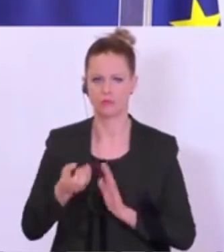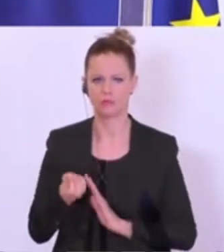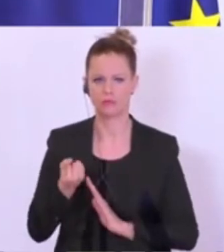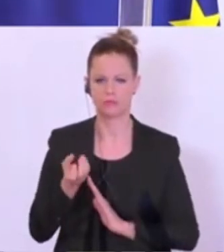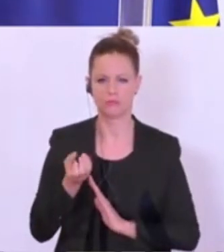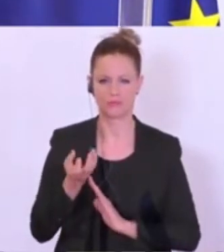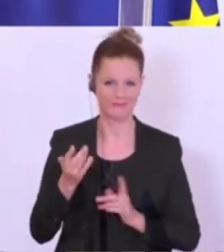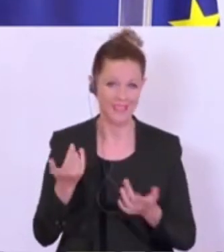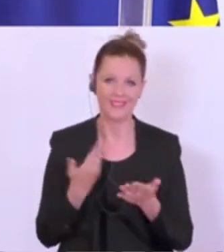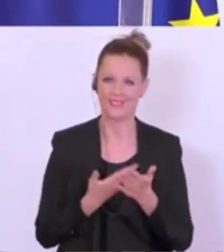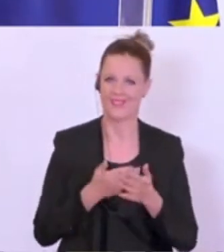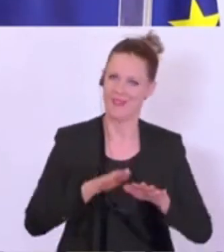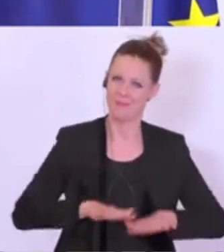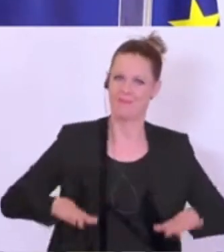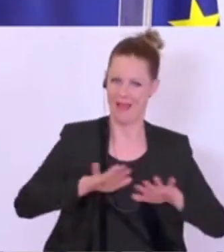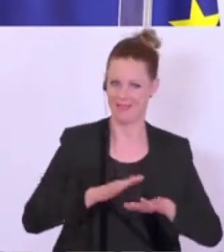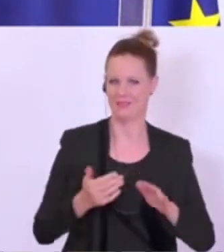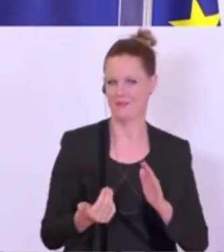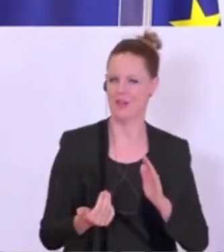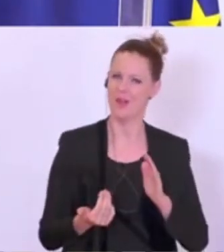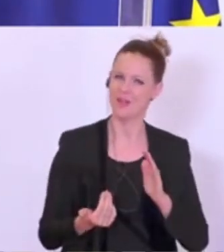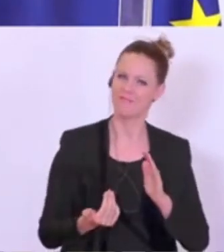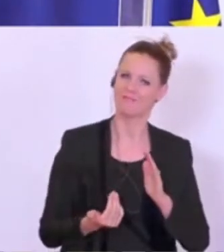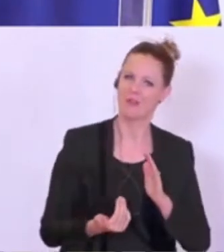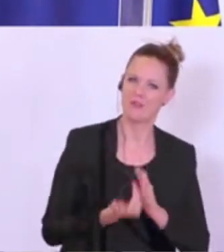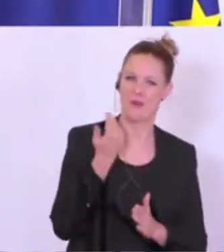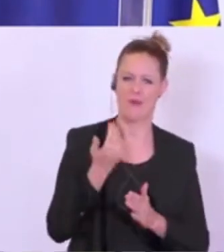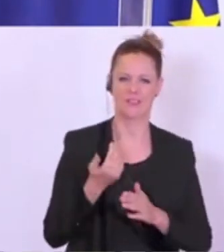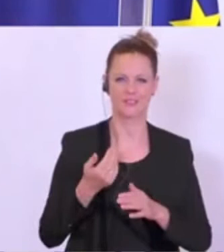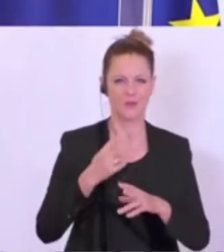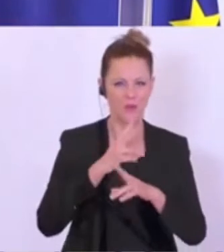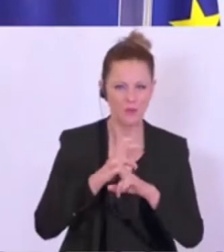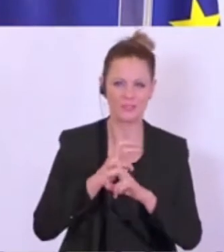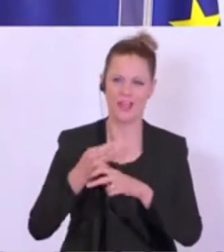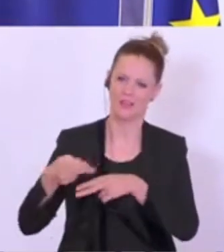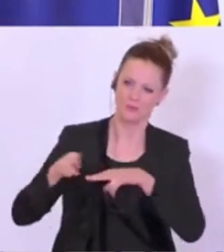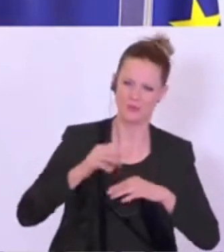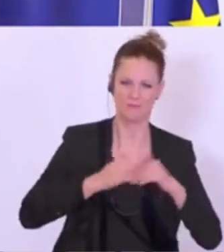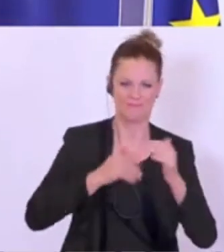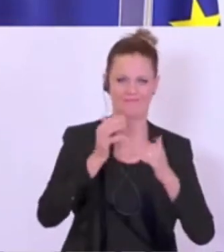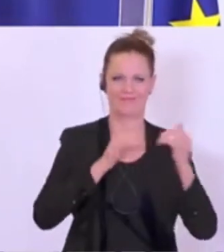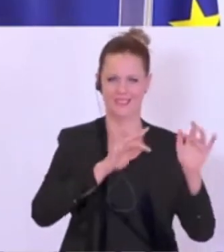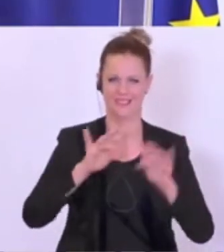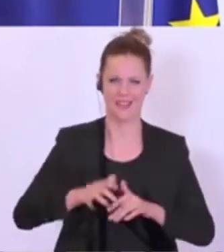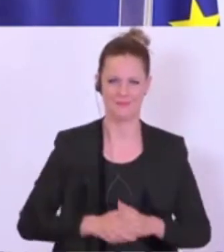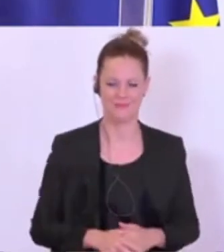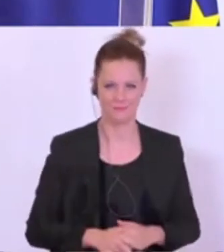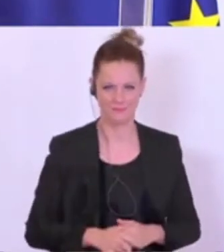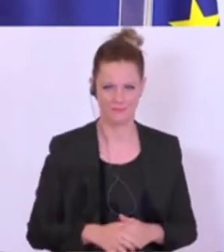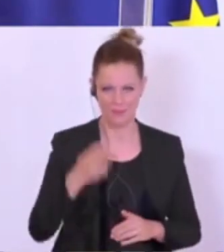ein neues digitales rot-weiß-rotes Comeback in Österreich. Herzlichen Dank. Vielen Dank. Herr Kocher, bitte.